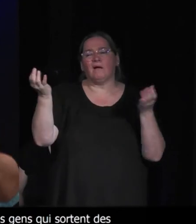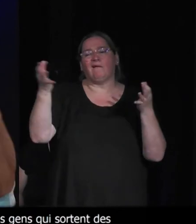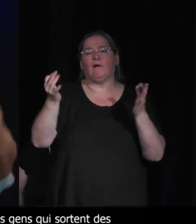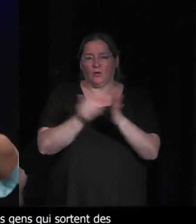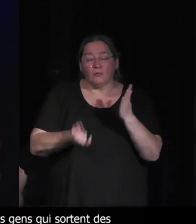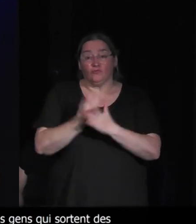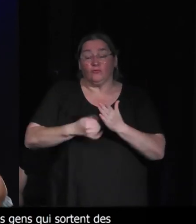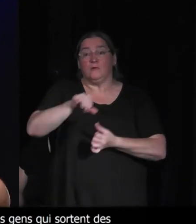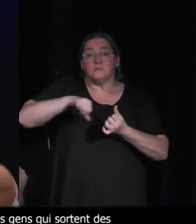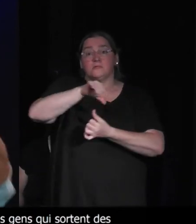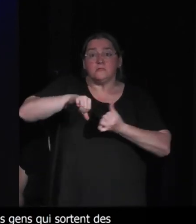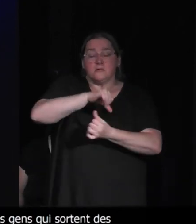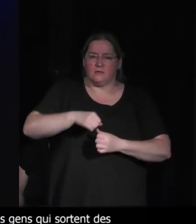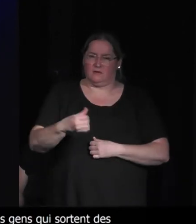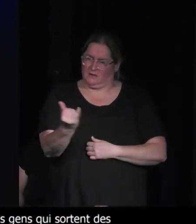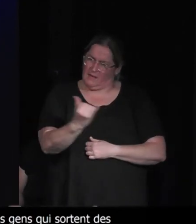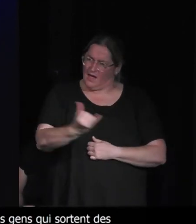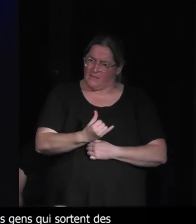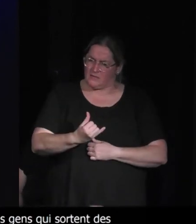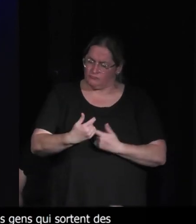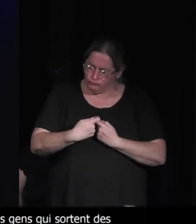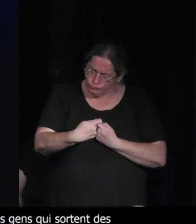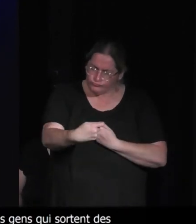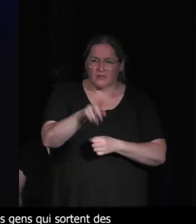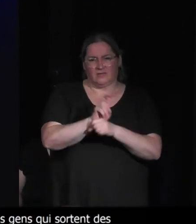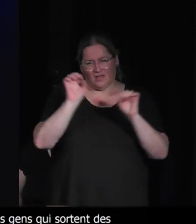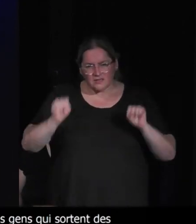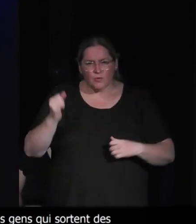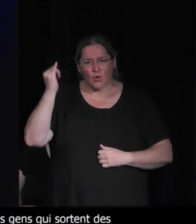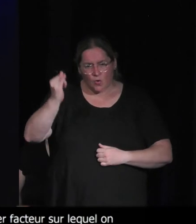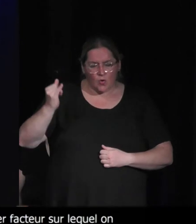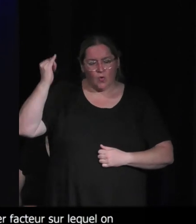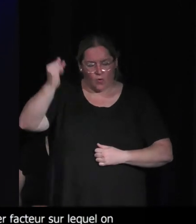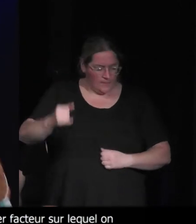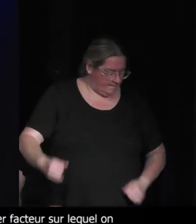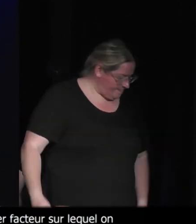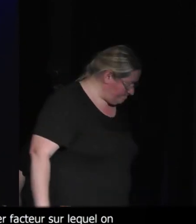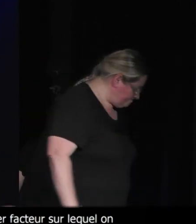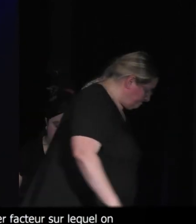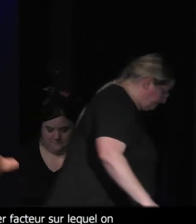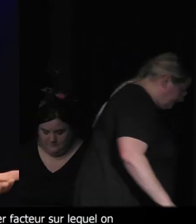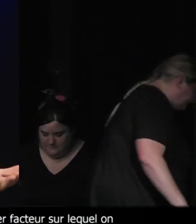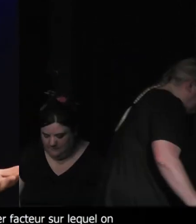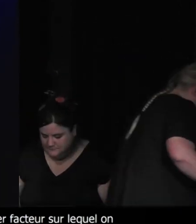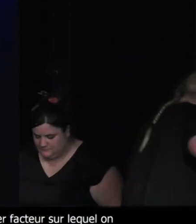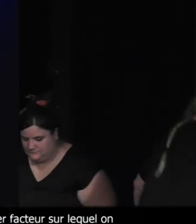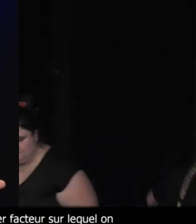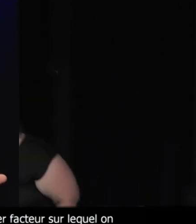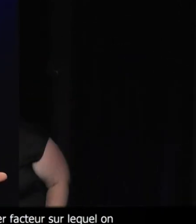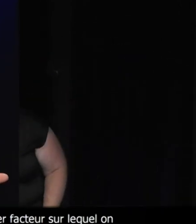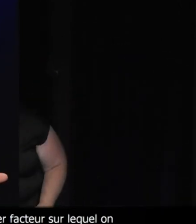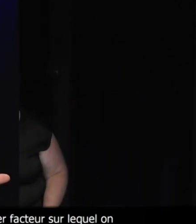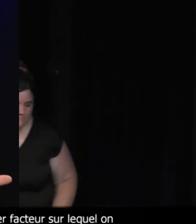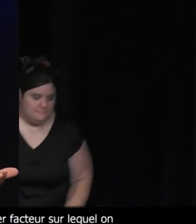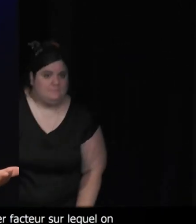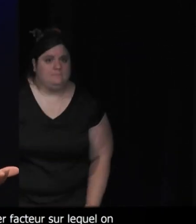et du fait qu'en permanence, les fabricants poussent de nouvelles générations de machines avec des empreintes de plus en plus importantes. mais peut-être que qu'est-ce que ce serait